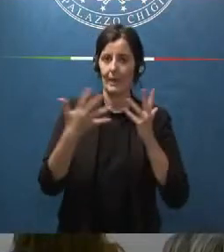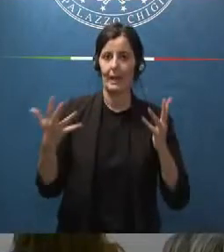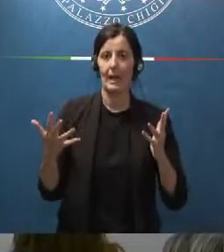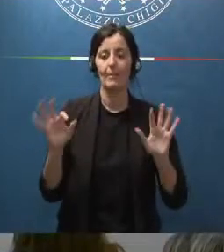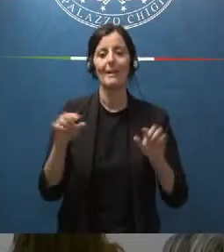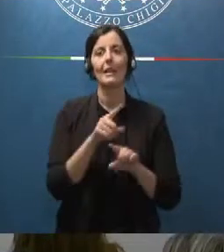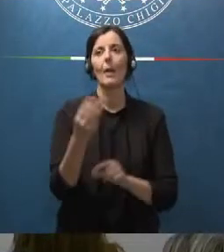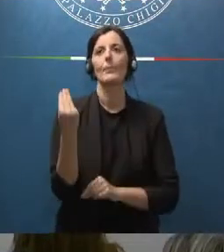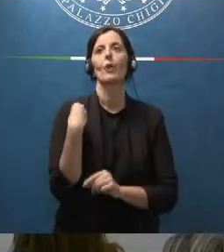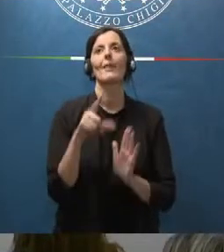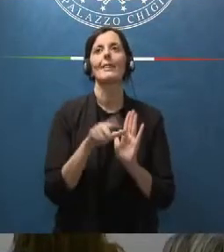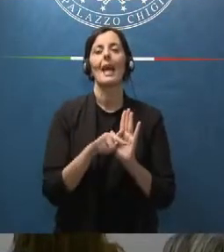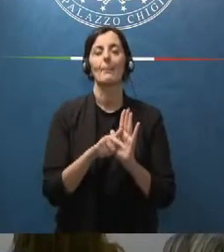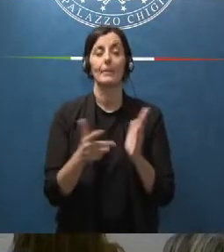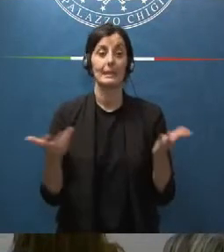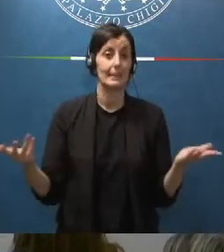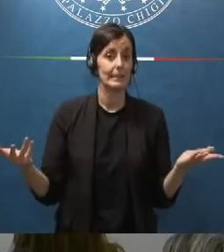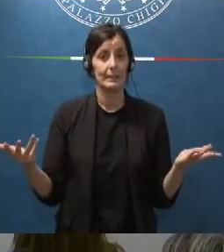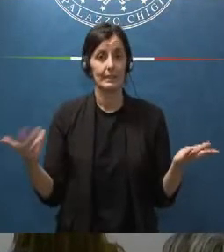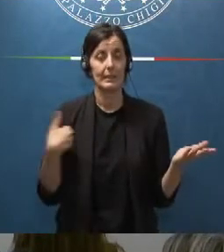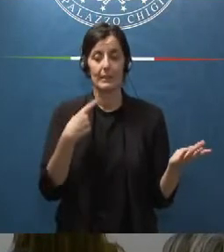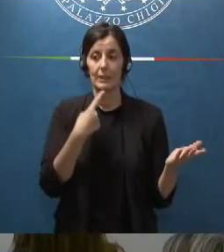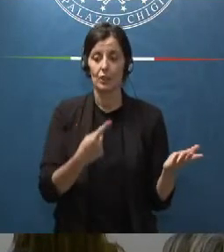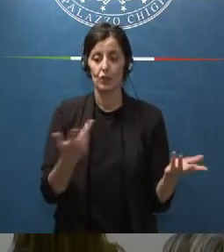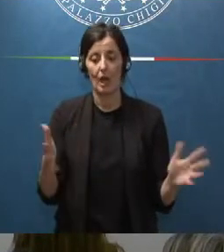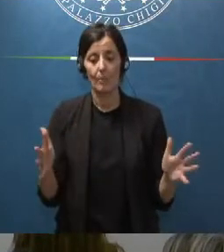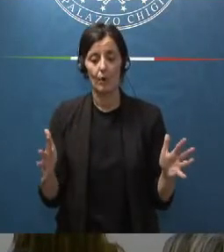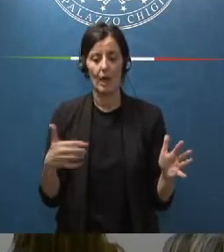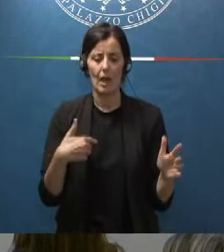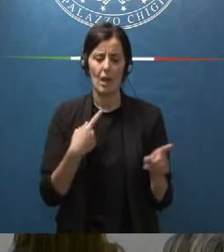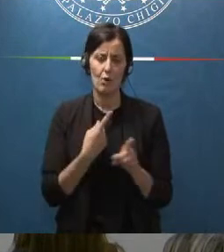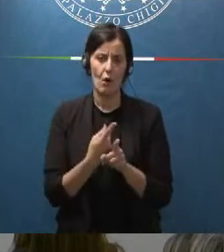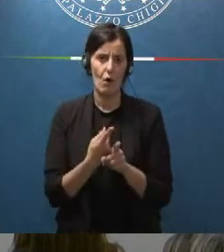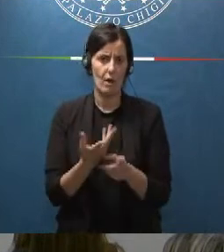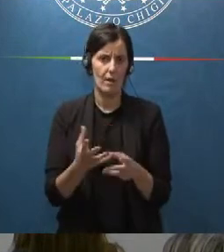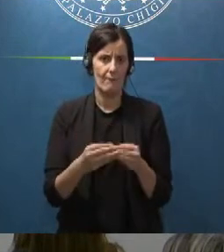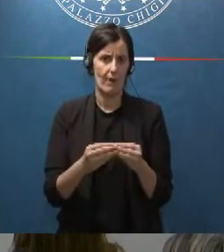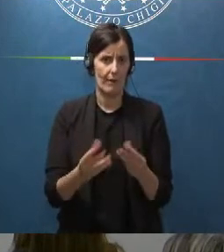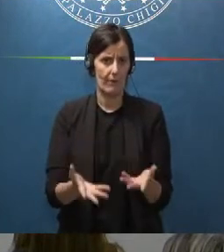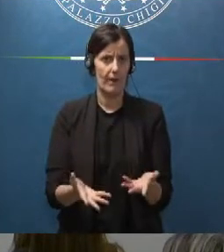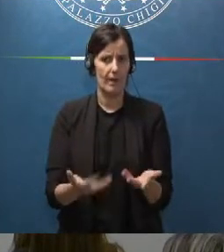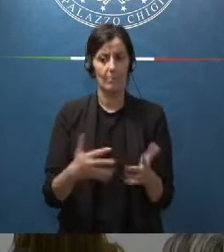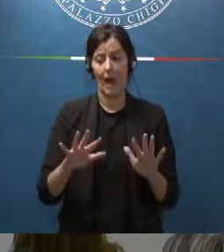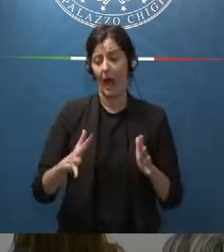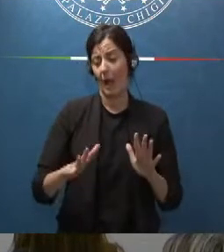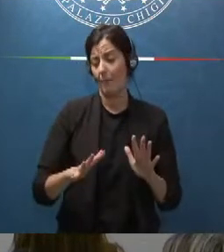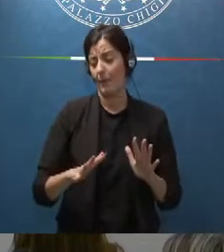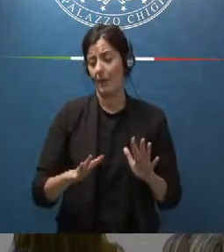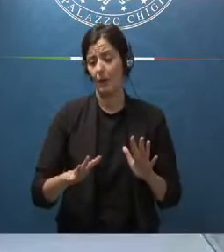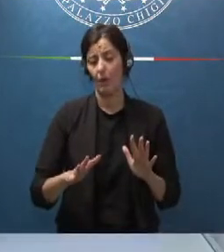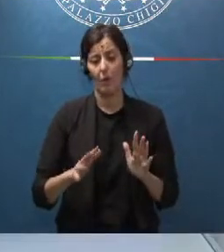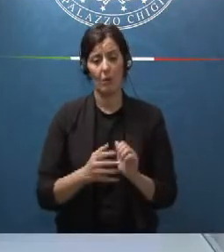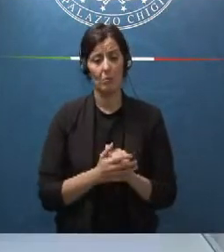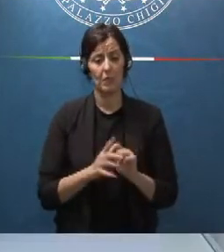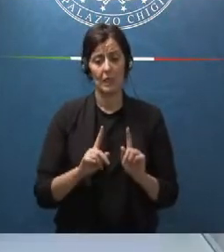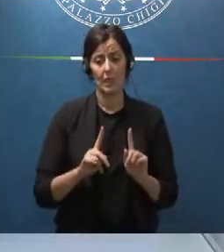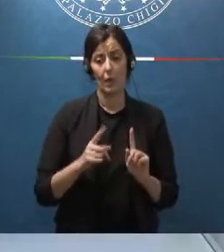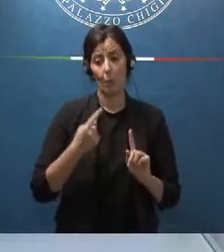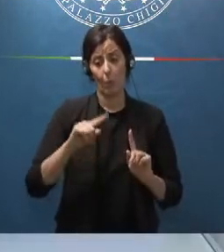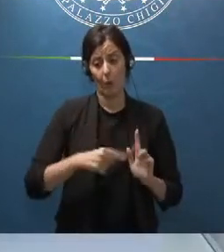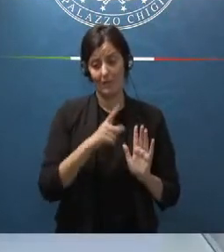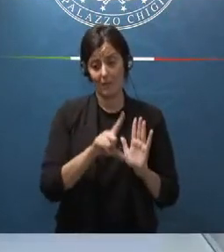se lei mi chiede i tempi diciamo che comunque lo faremo secondo me entro la metà la prima metà di questa